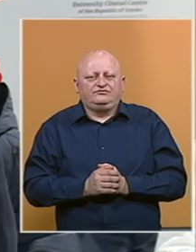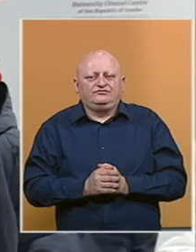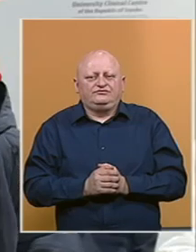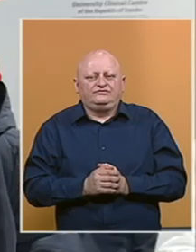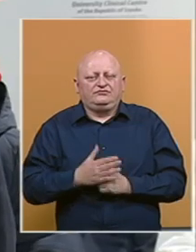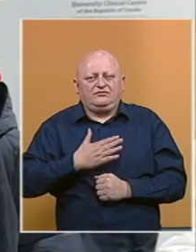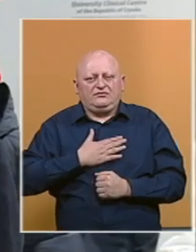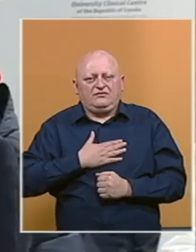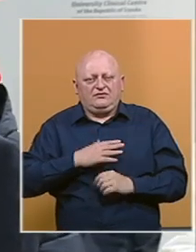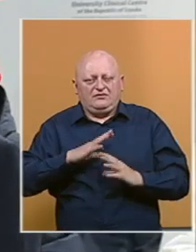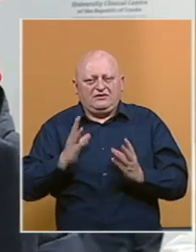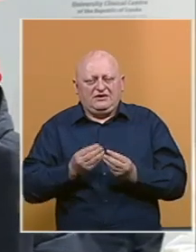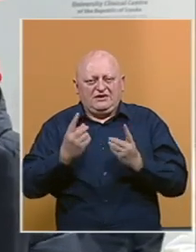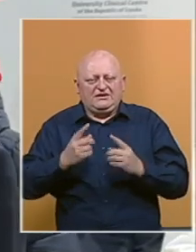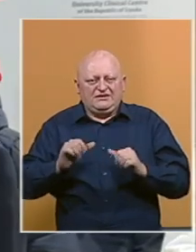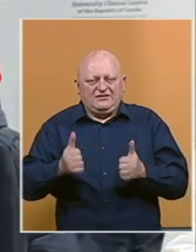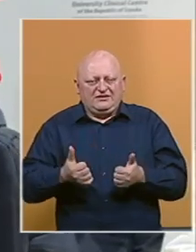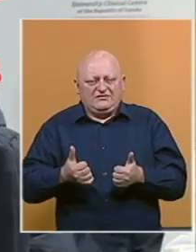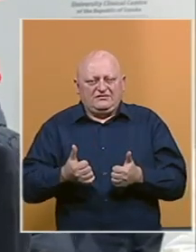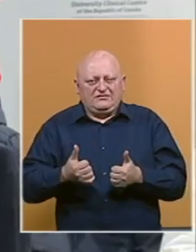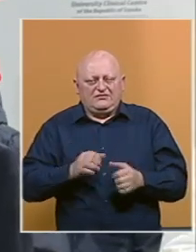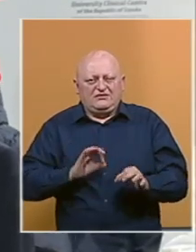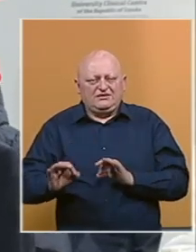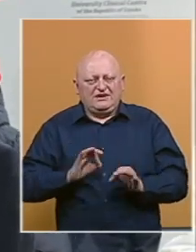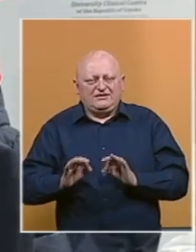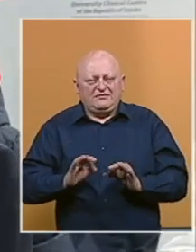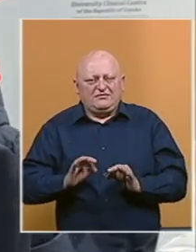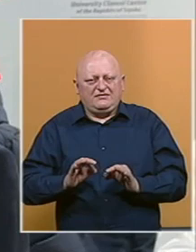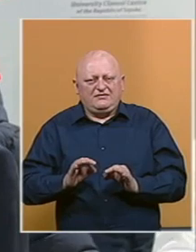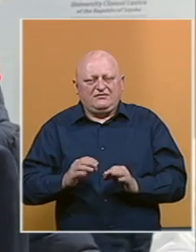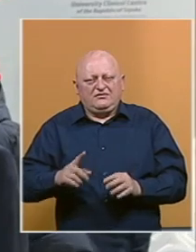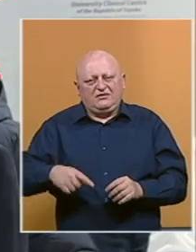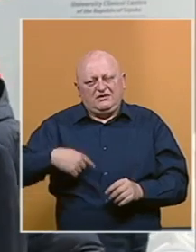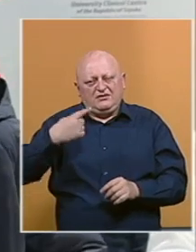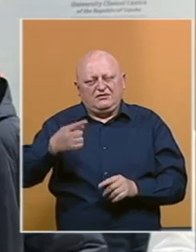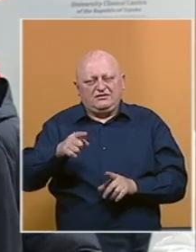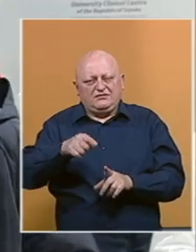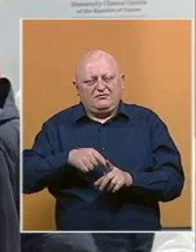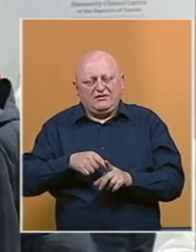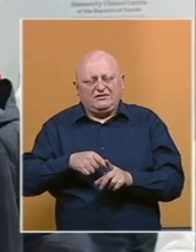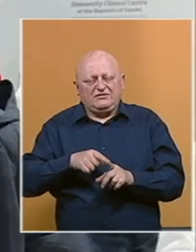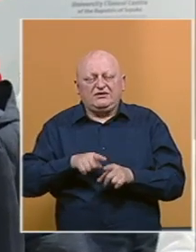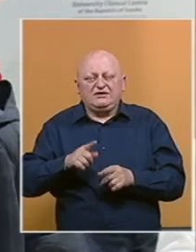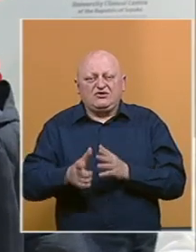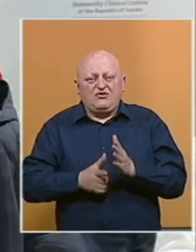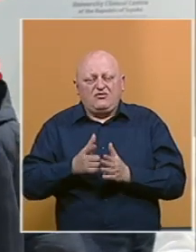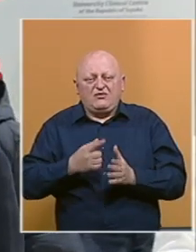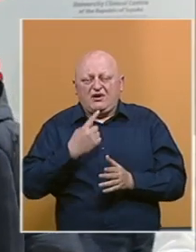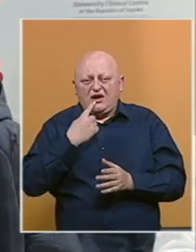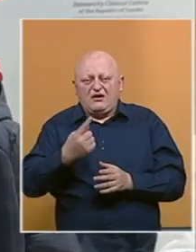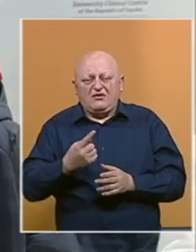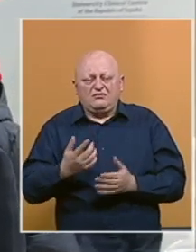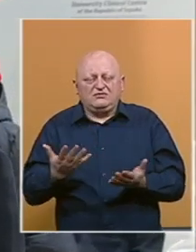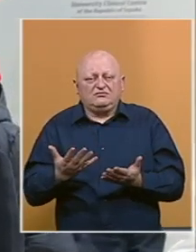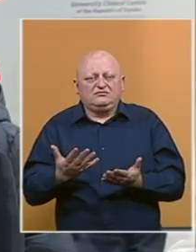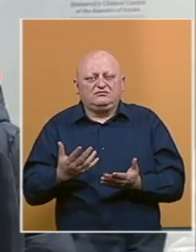Naš zajednički stav jeste da se pripremimo za predstojeći mjesec, ali istovremeno da tražimo, da tako